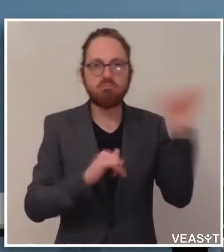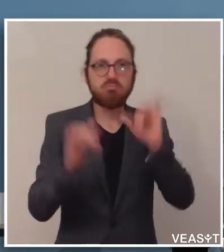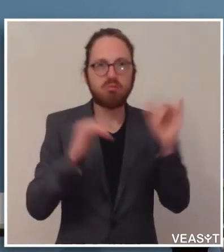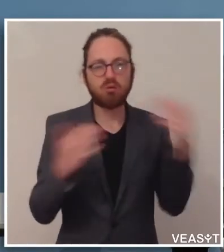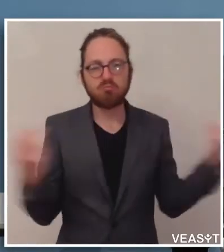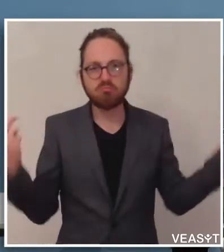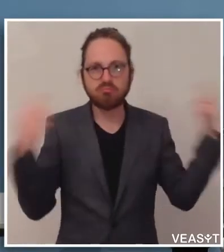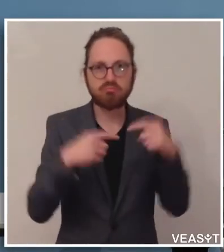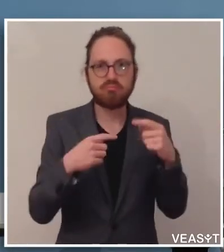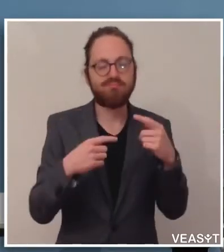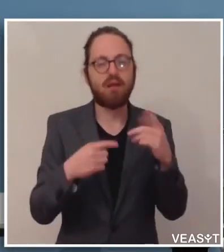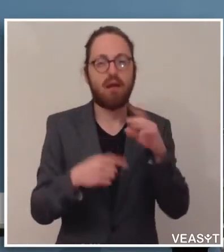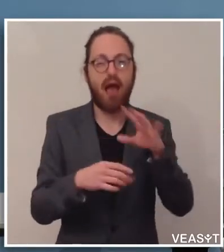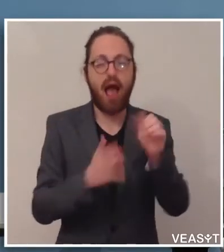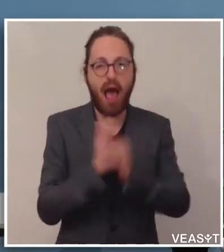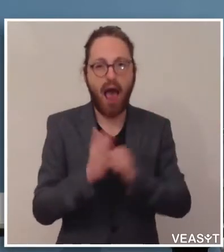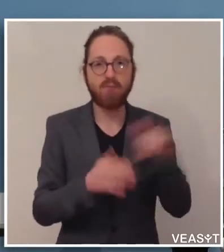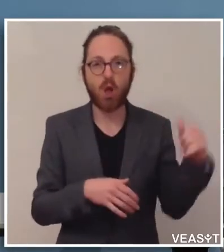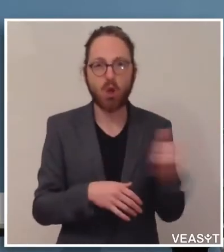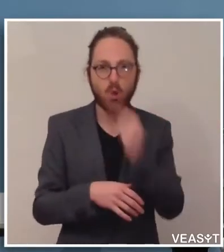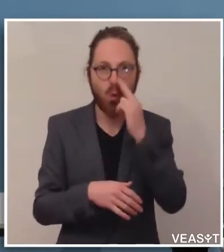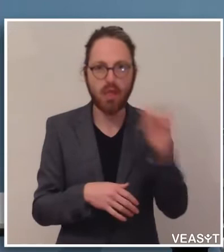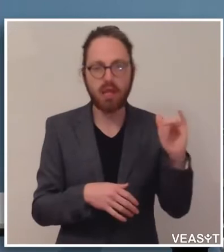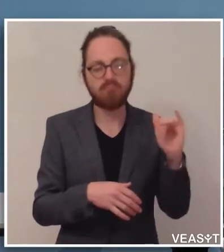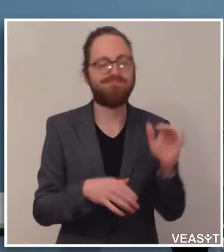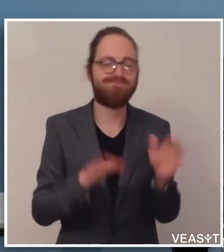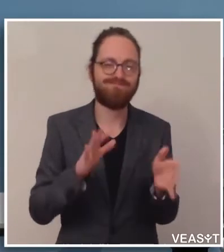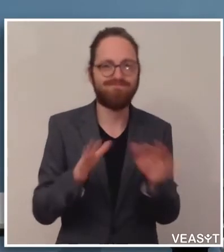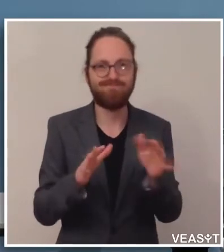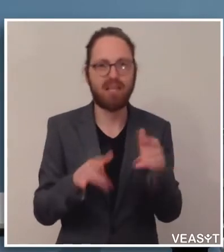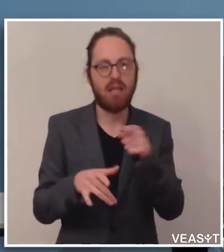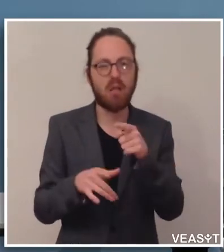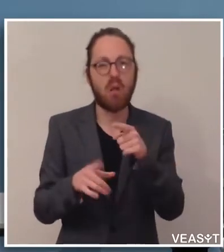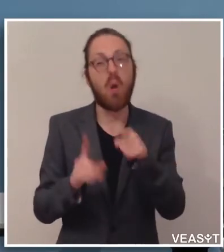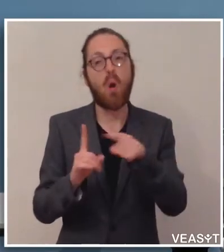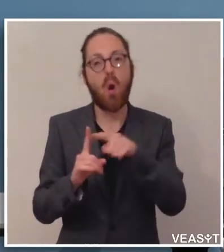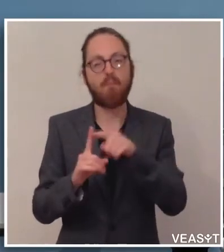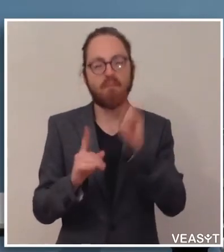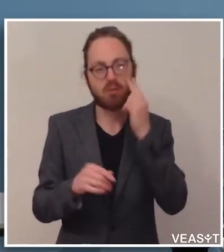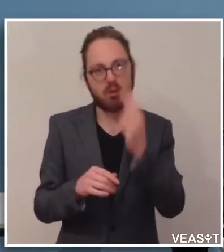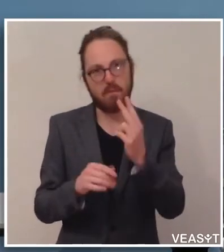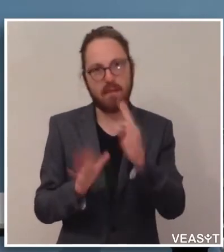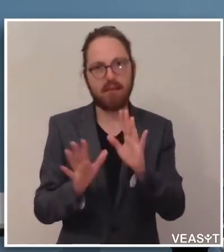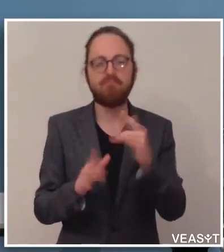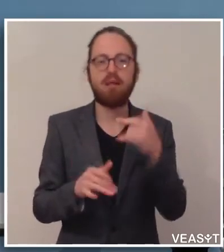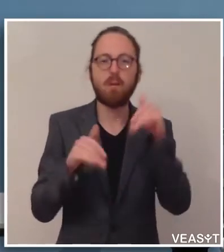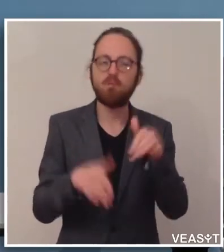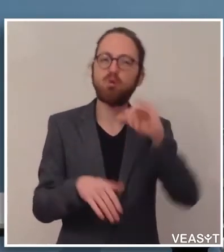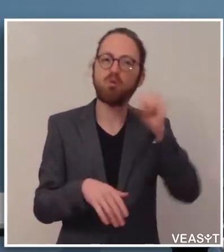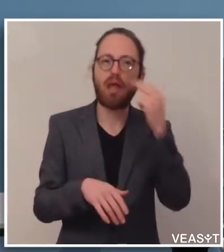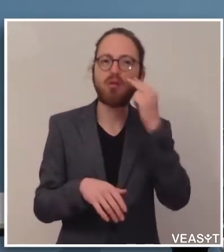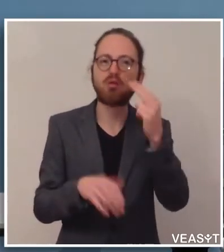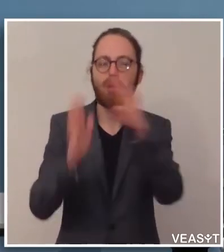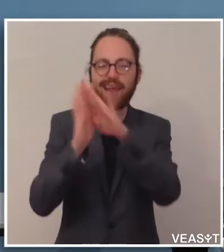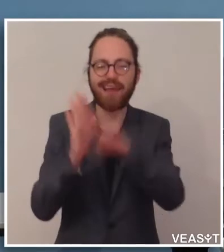optimistisch. Ich glaube, dass es jetzt einmal darum geht, die Regeln zu definieren, unter welchen überhaupt bestimmte